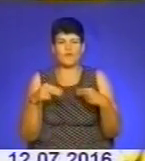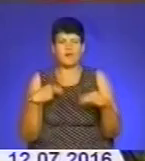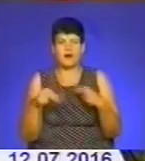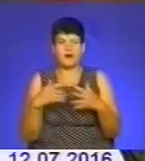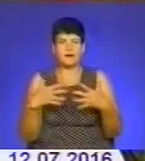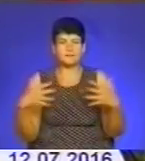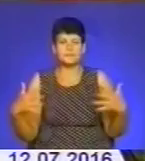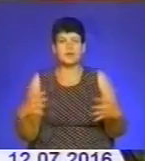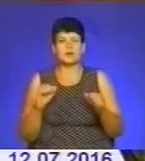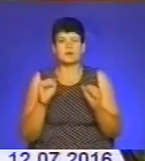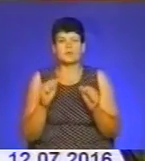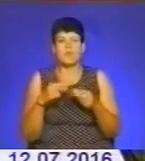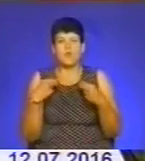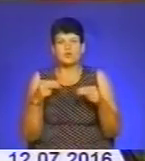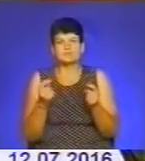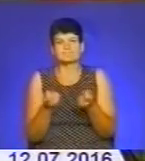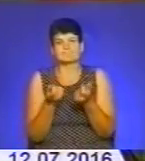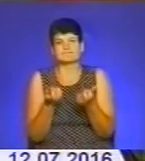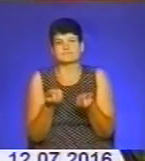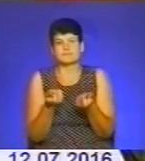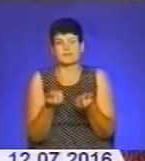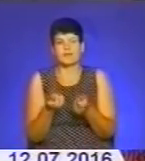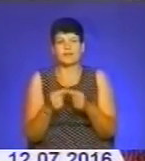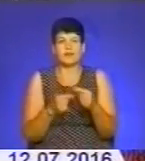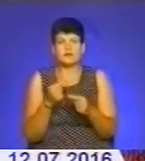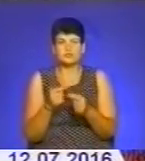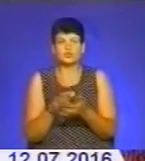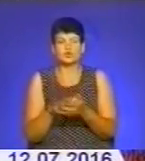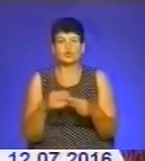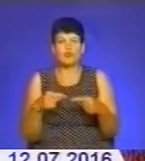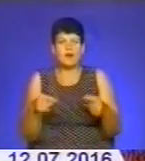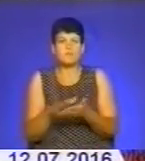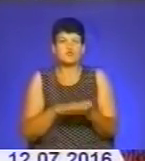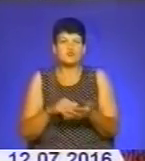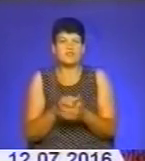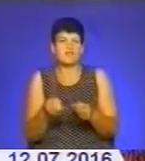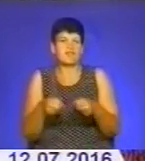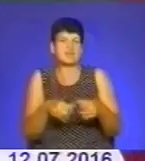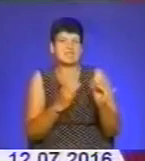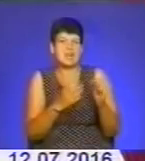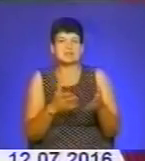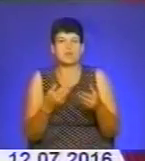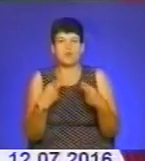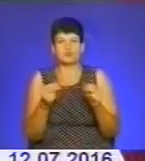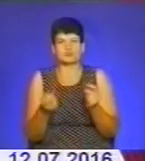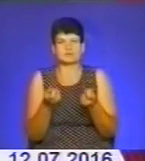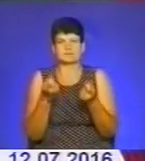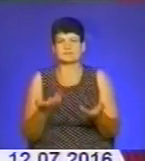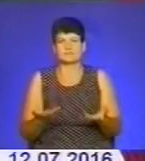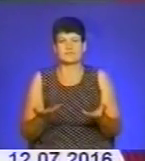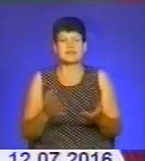кількостях, тому що продажі незначні. Як наслідок товар псується і викидається, або ж продається за безці. То не вина ні